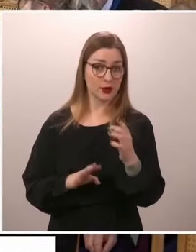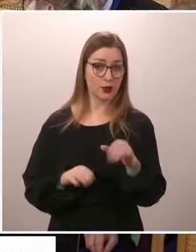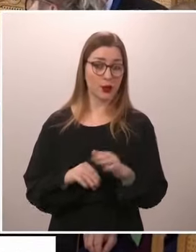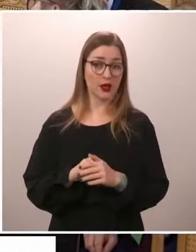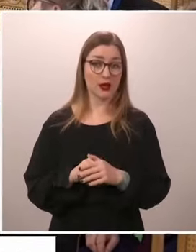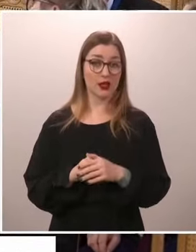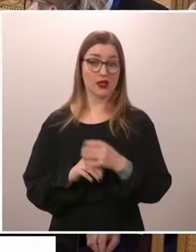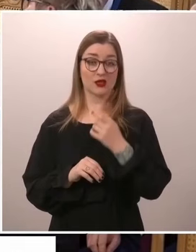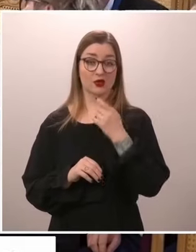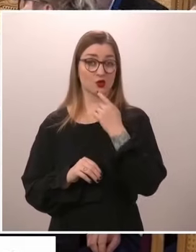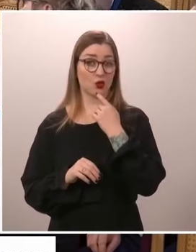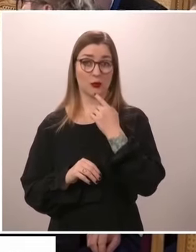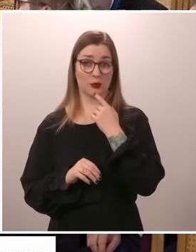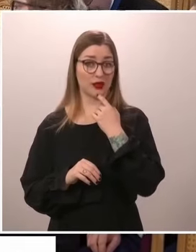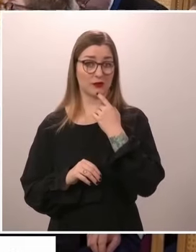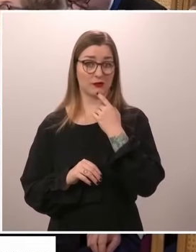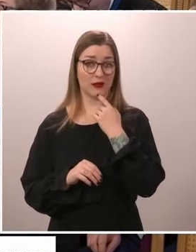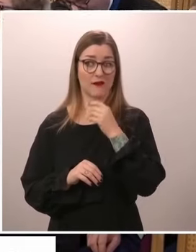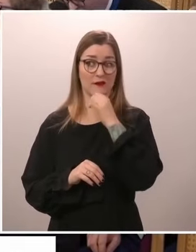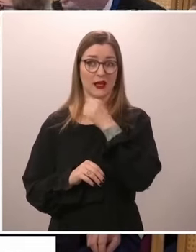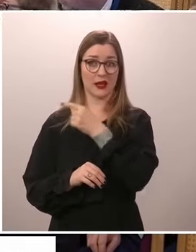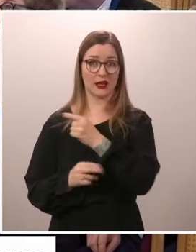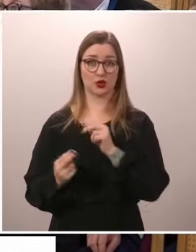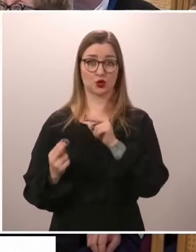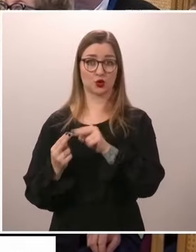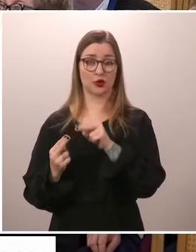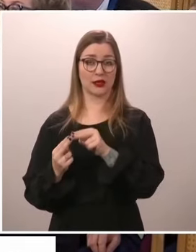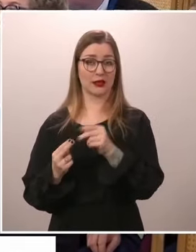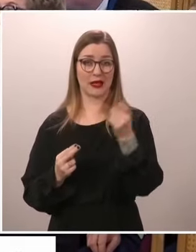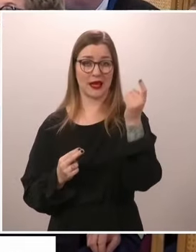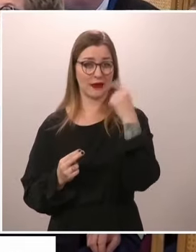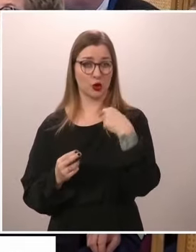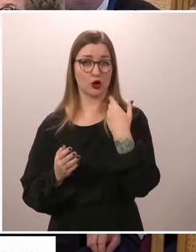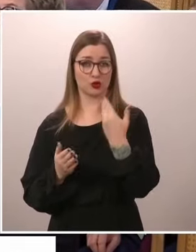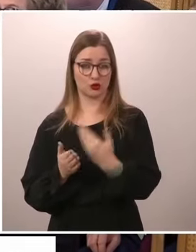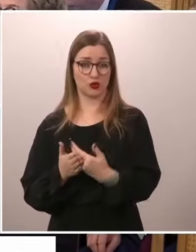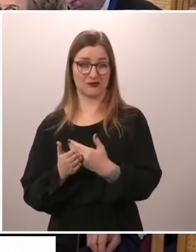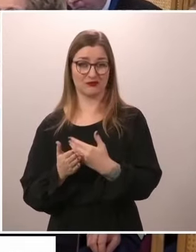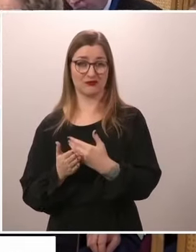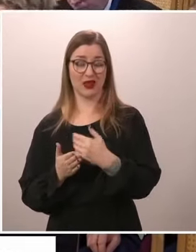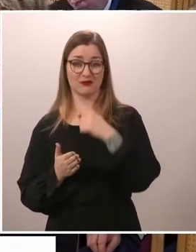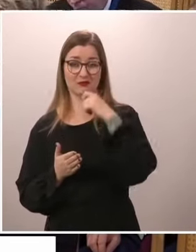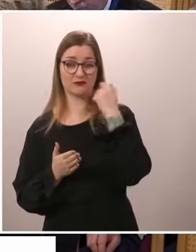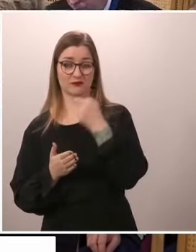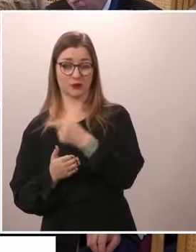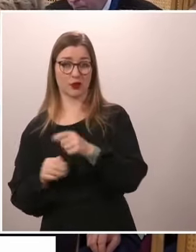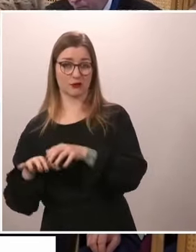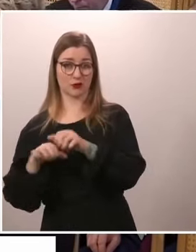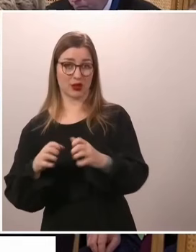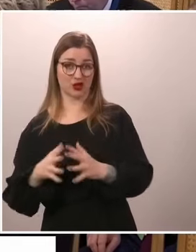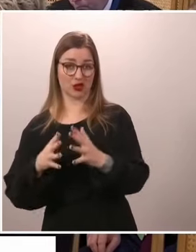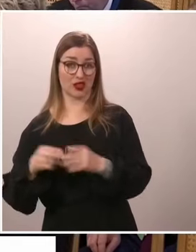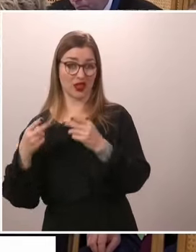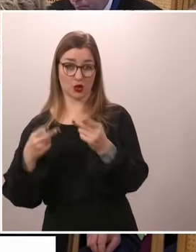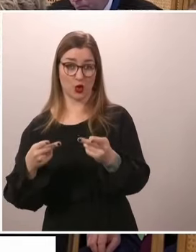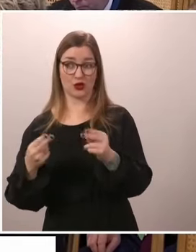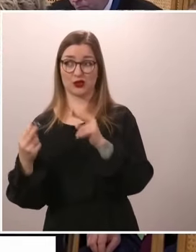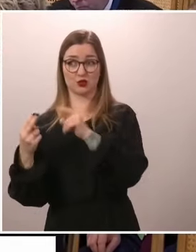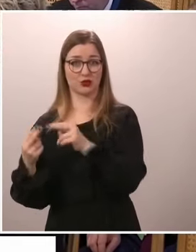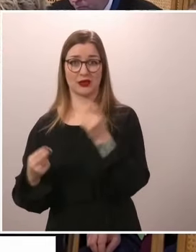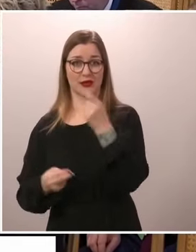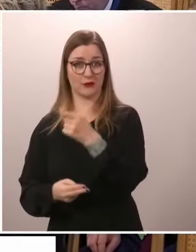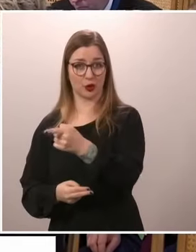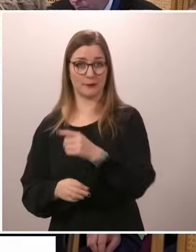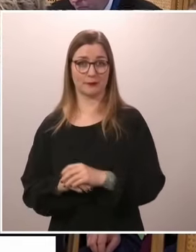voi olla suhdetta Venäjään niin kauan kuin hyökkäyssota Ukrainassa jatkuu. Mutta varmasti jonkinlainen